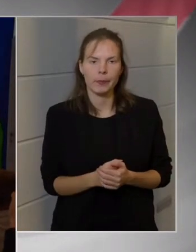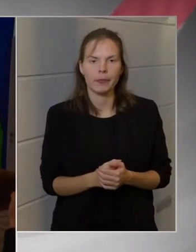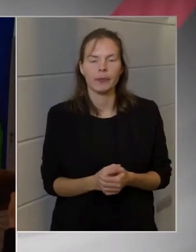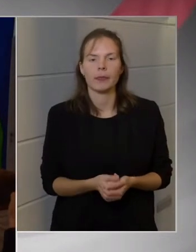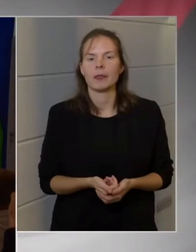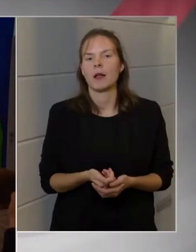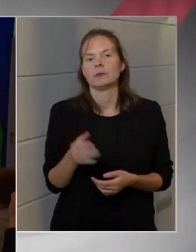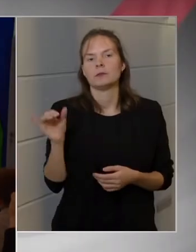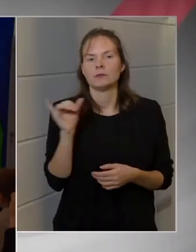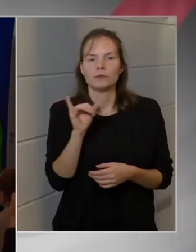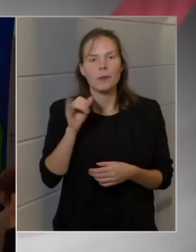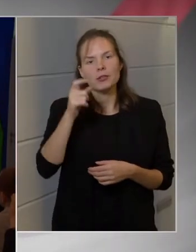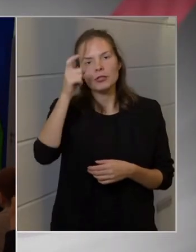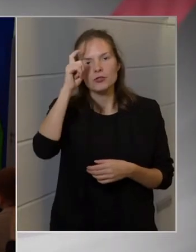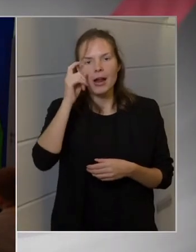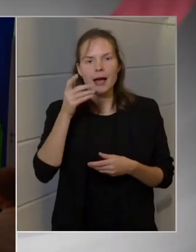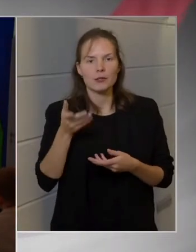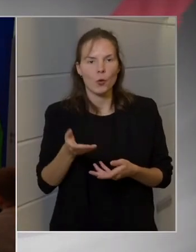Pesti Sácok